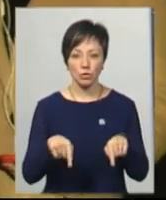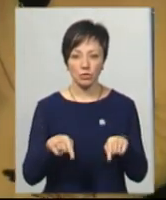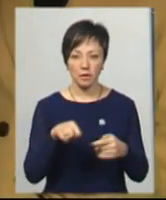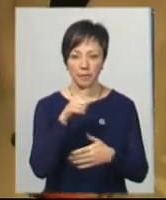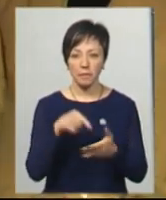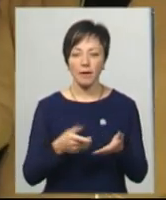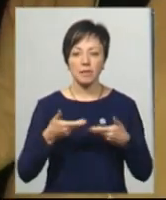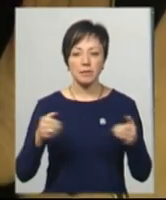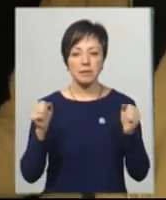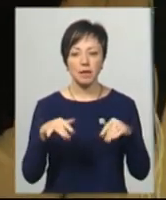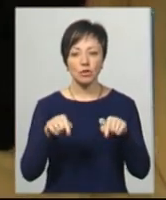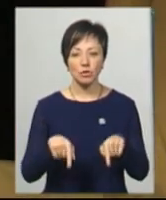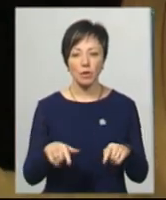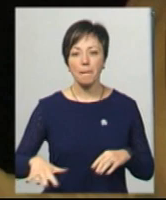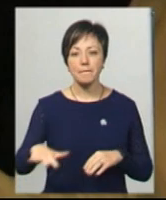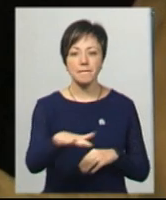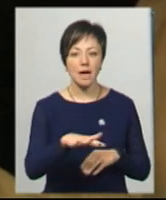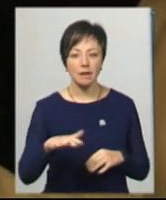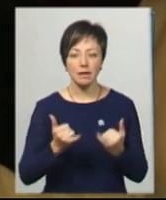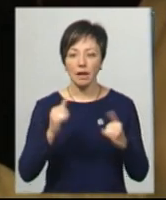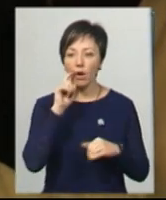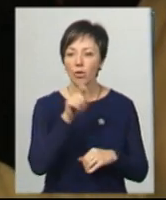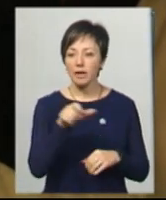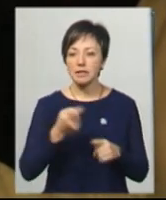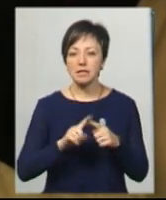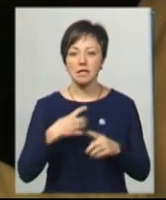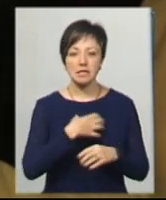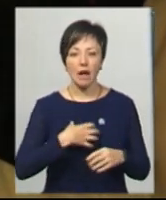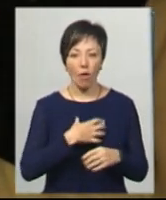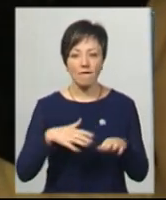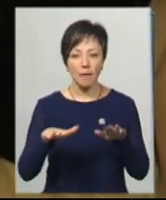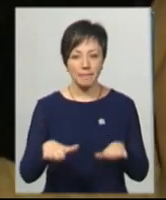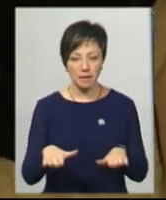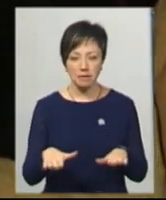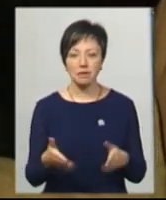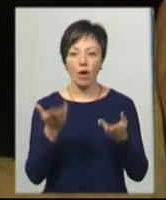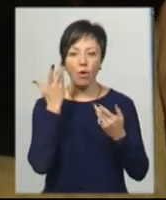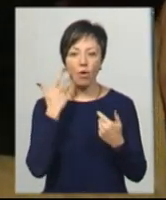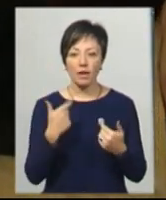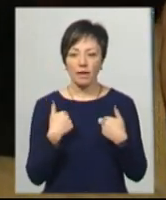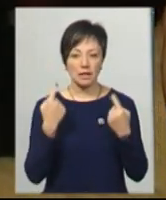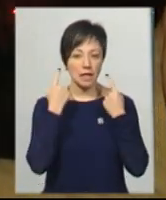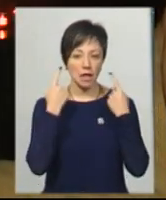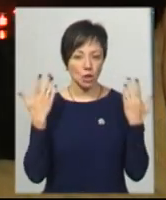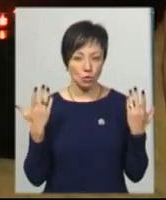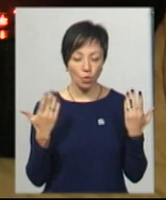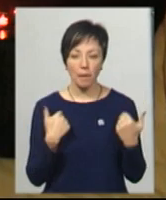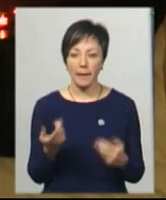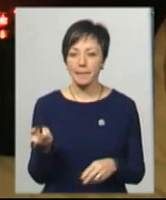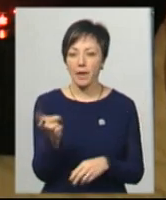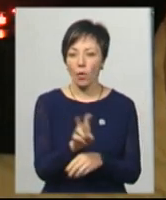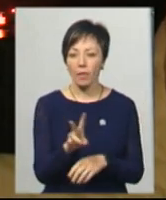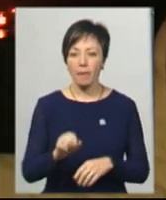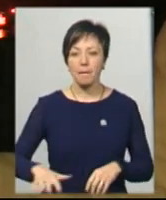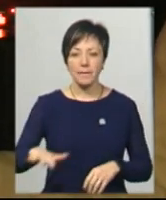Ми зібралися саме тут, тому що Майдан для українців – це знакове місце. Коли нас не чують, ми приходимо на Майдан. І